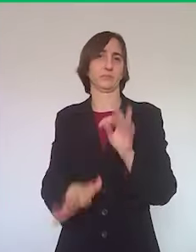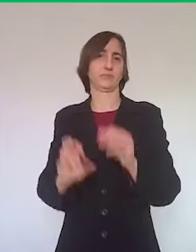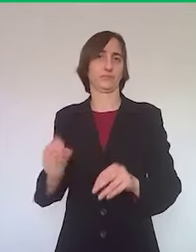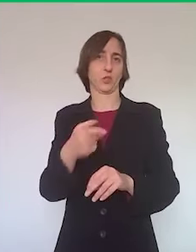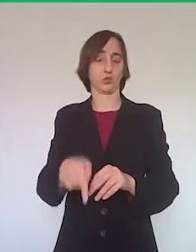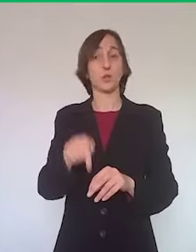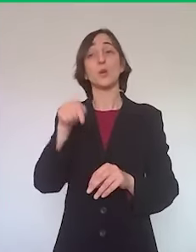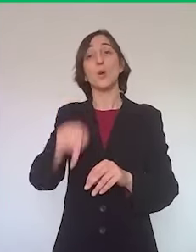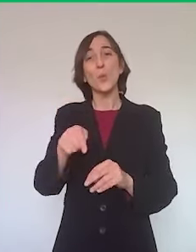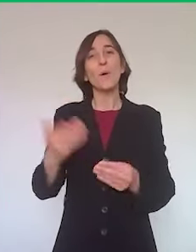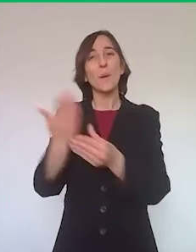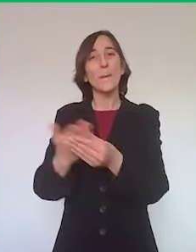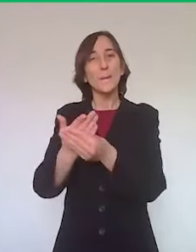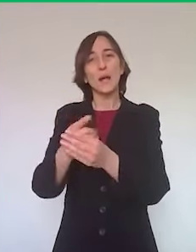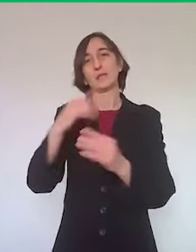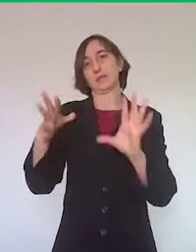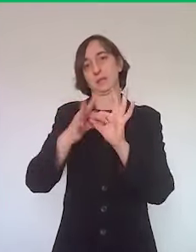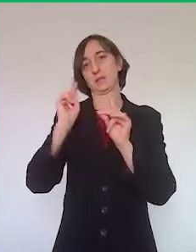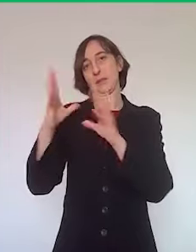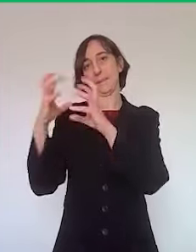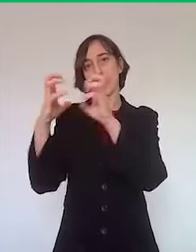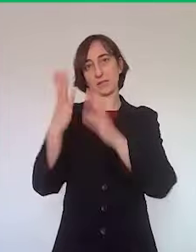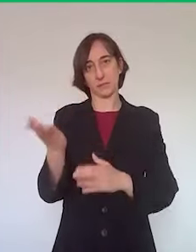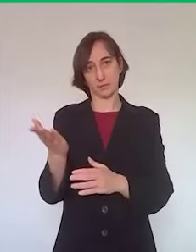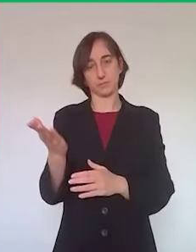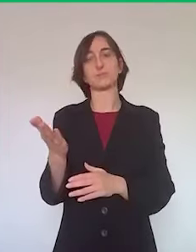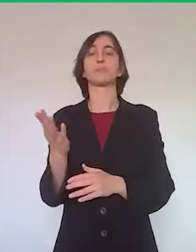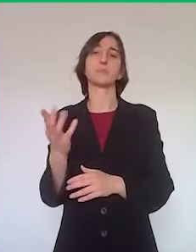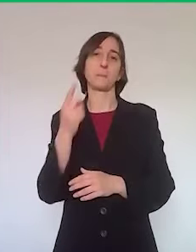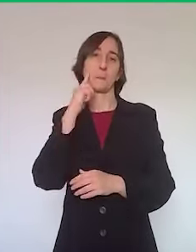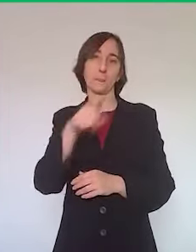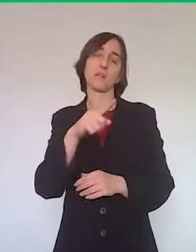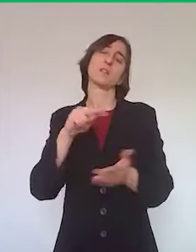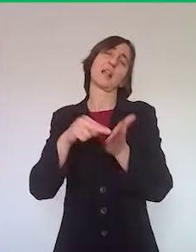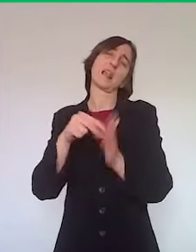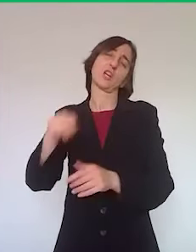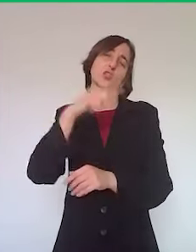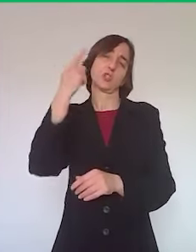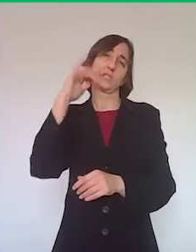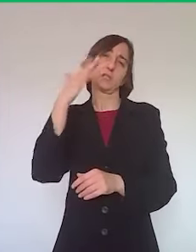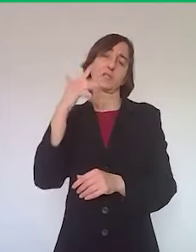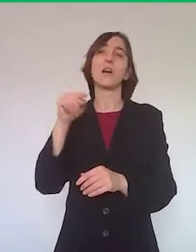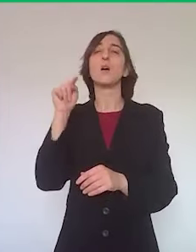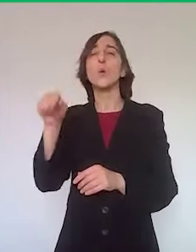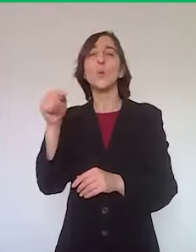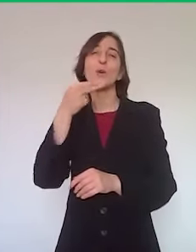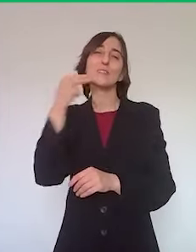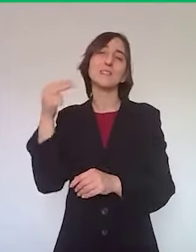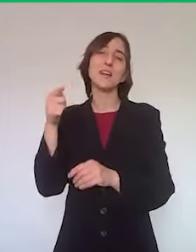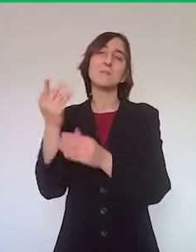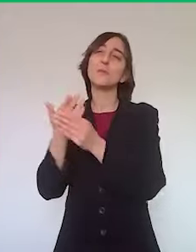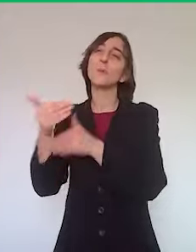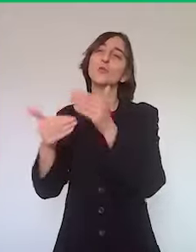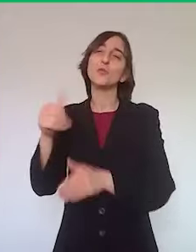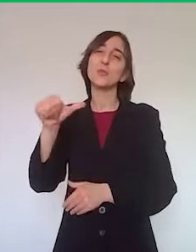legate alle imprese, alla ricostruzione delle imprese, quindi quella che come procedura, i tecnici lo sanno, è codificata come sfinge, ma vale